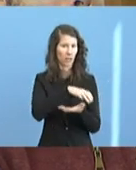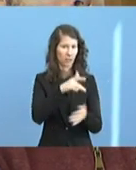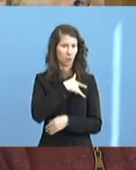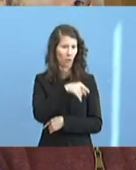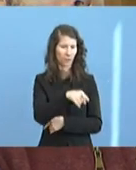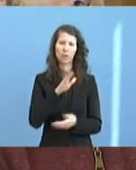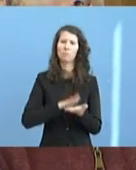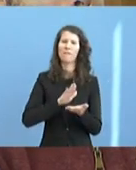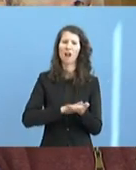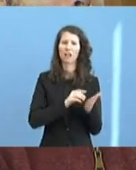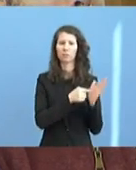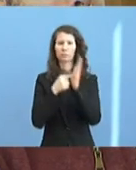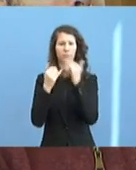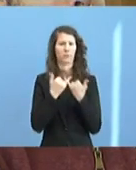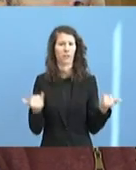die das überhaupt nachweisen?